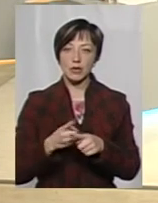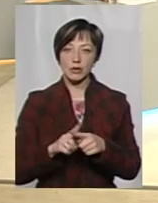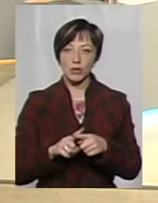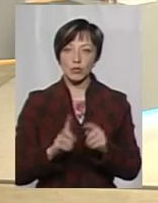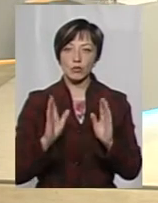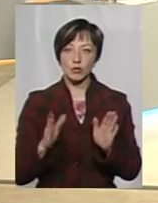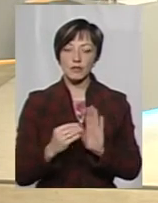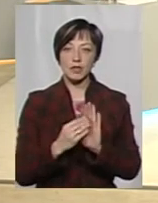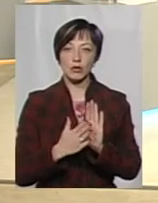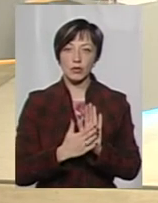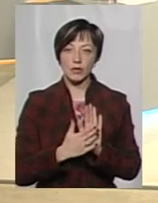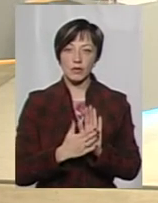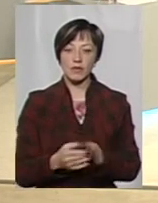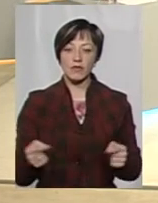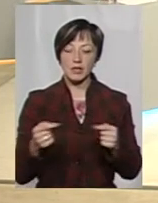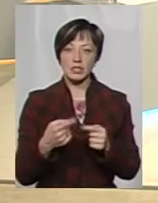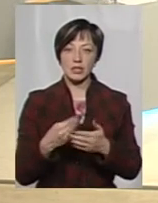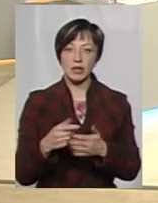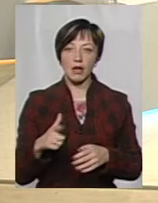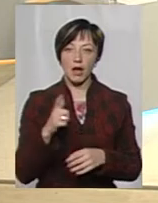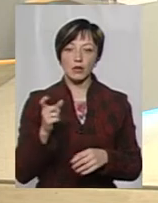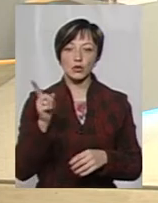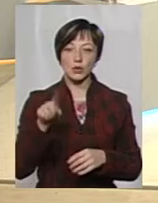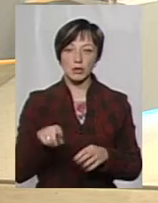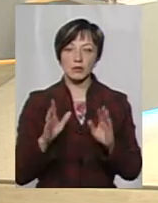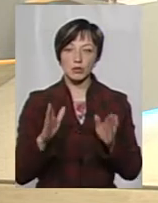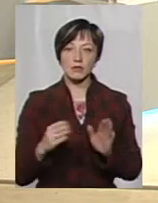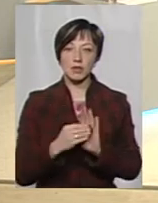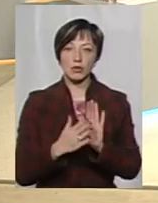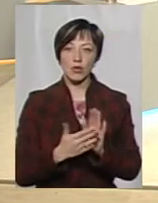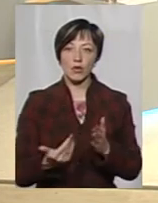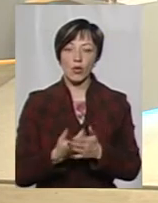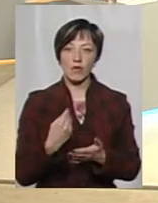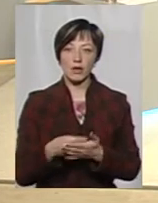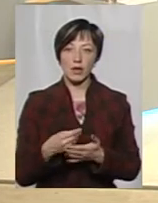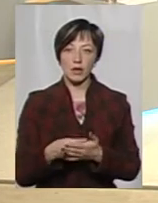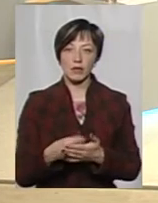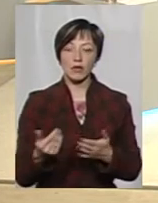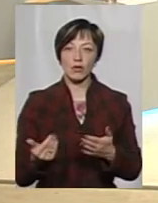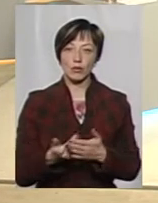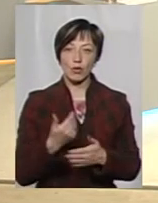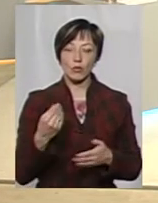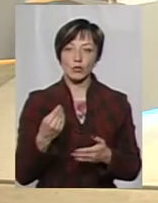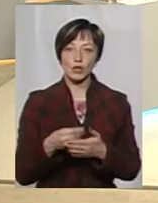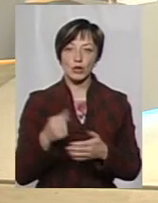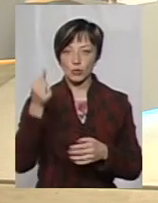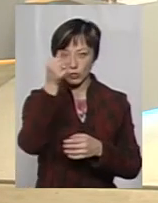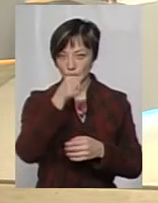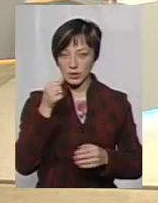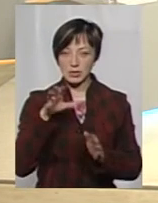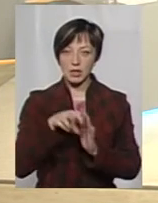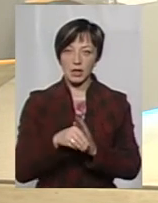визначена ціна на газ, тільки тоді, аж будуть встановлені нові тарифи, вже в новому бюджетному році будуть